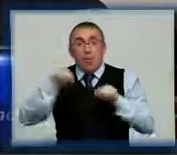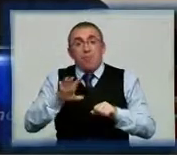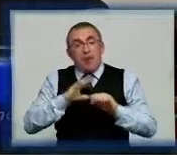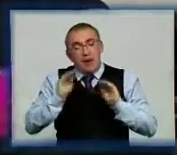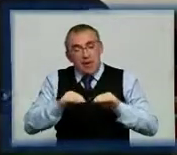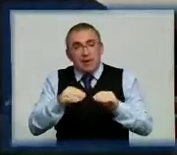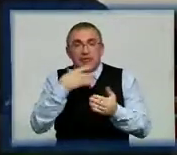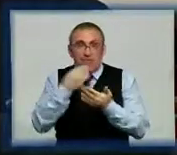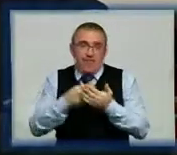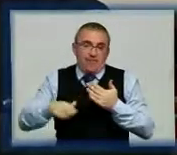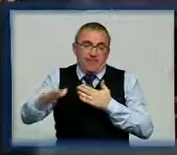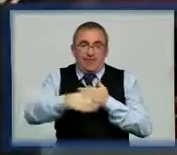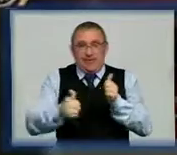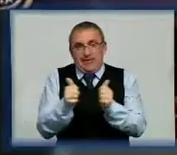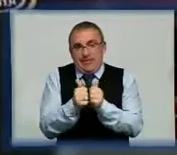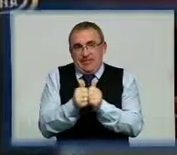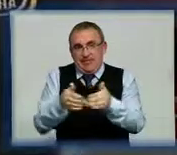висадити в себе десь на присадивних ділянках.